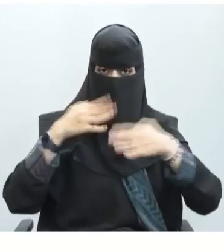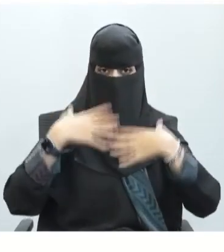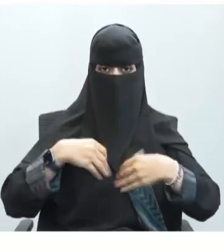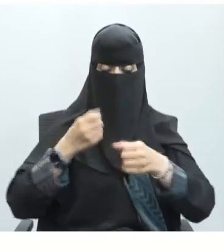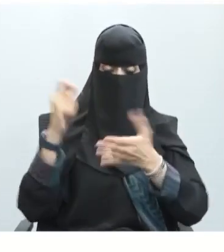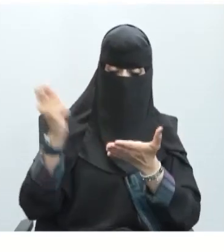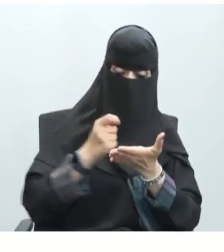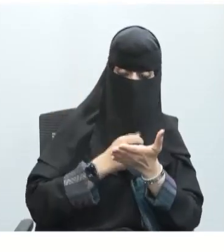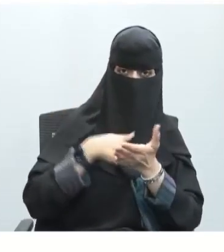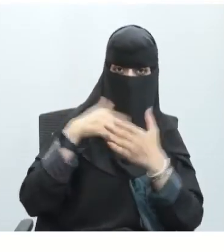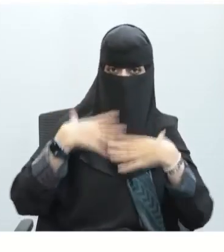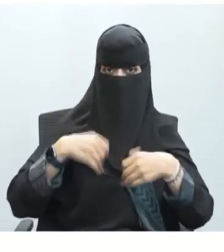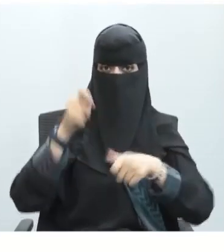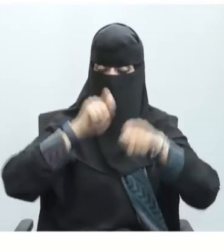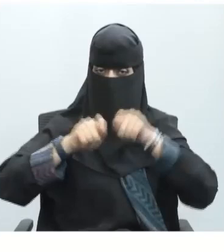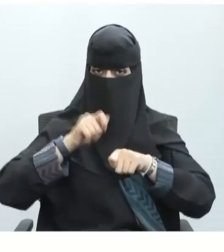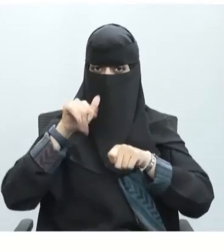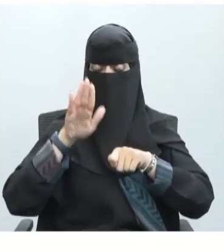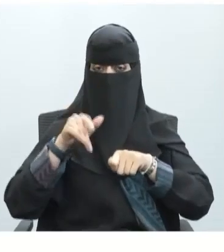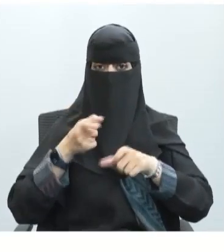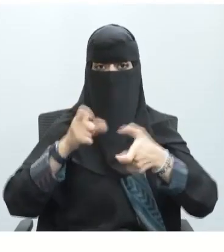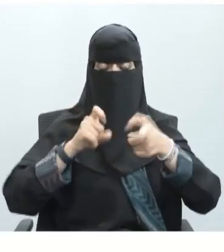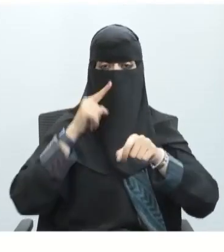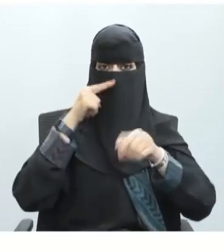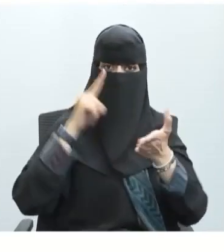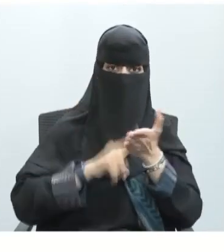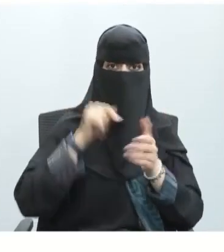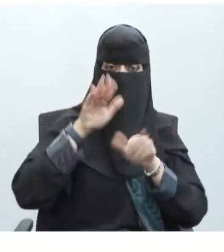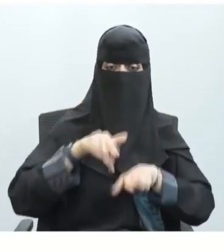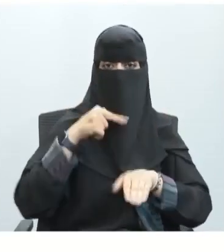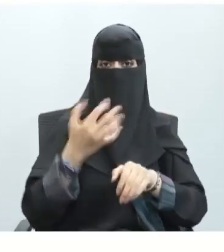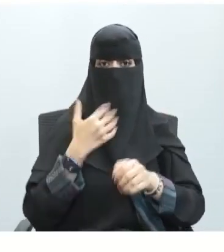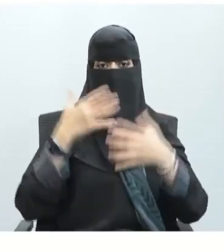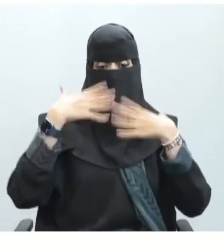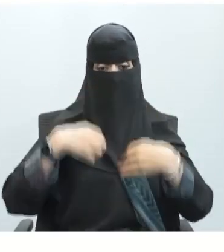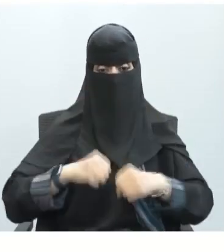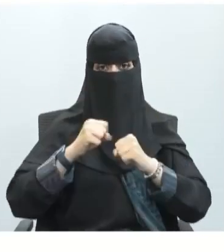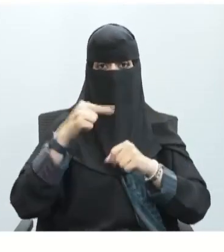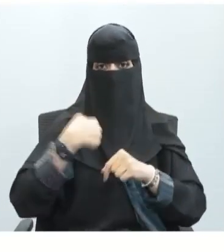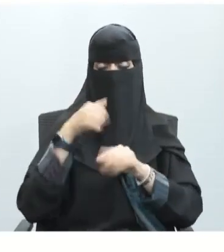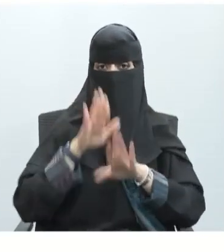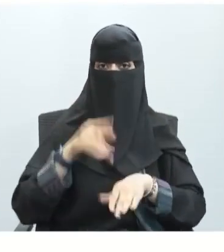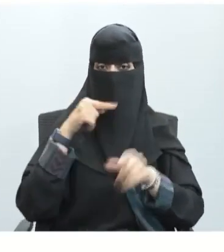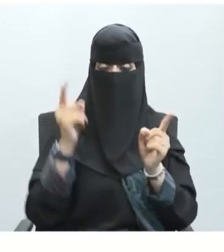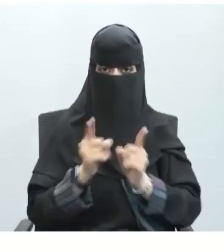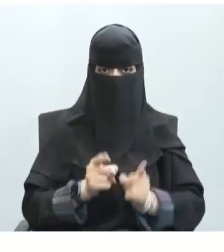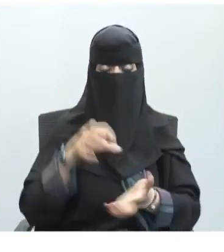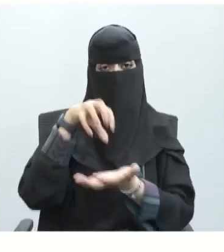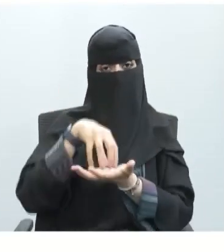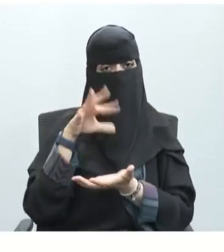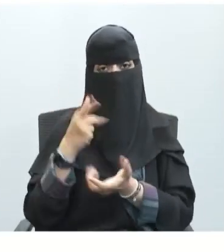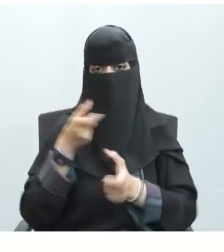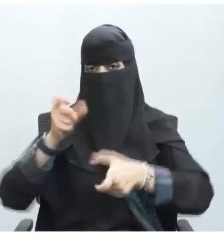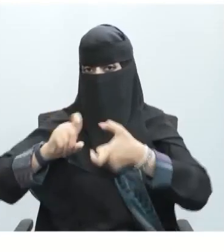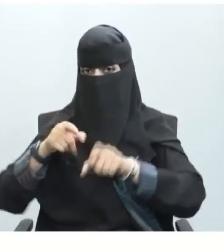بملء أدوات السلامة الأدوات المستخدمة في هذه التجربة أدوات اللازم توفرها لسلامة إجراء هذه التجربة أيضا نحدد مكان إجراء